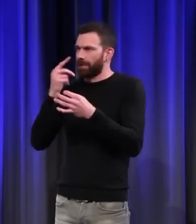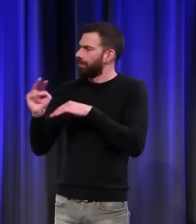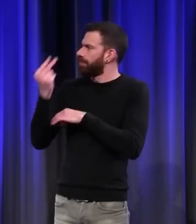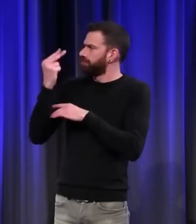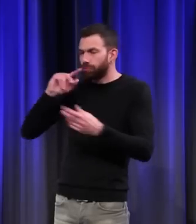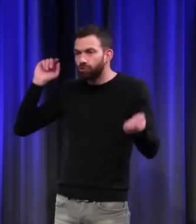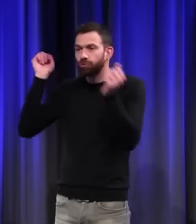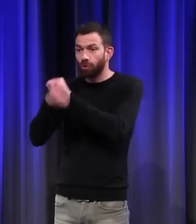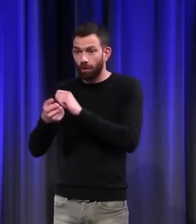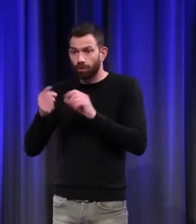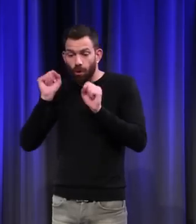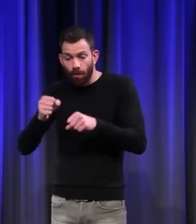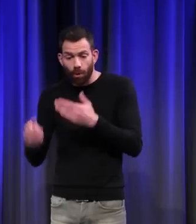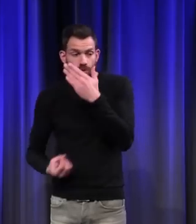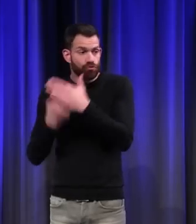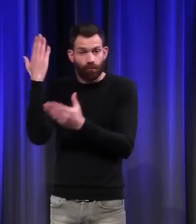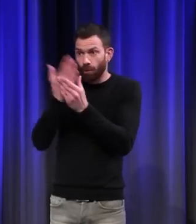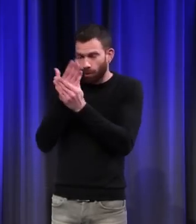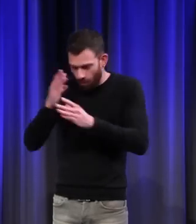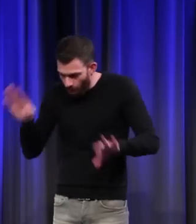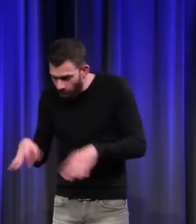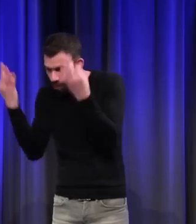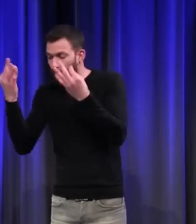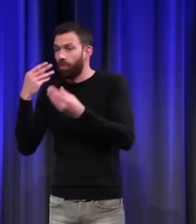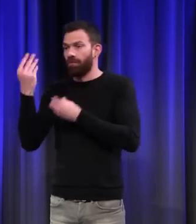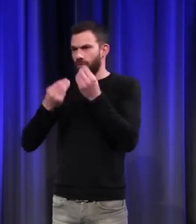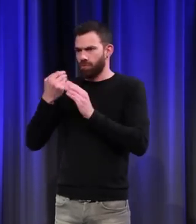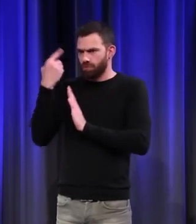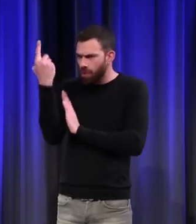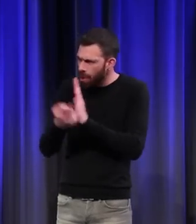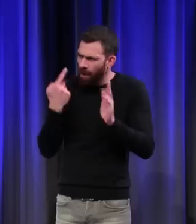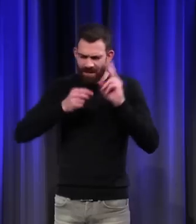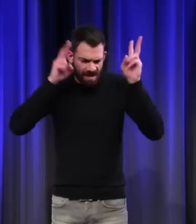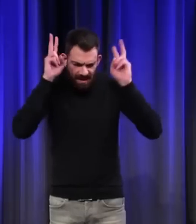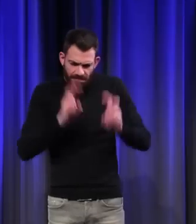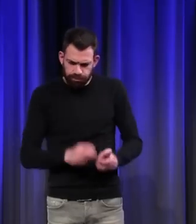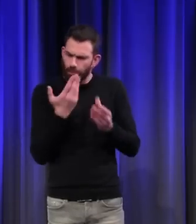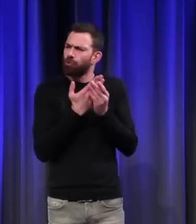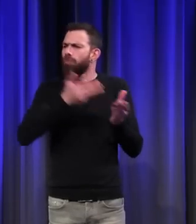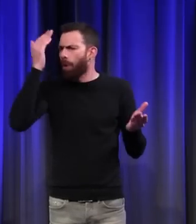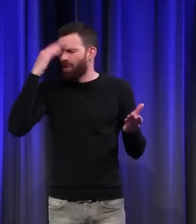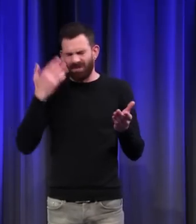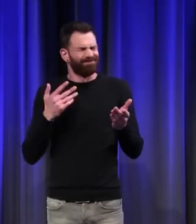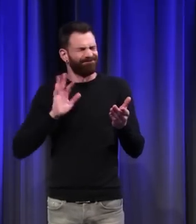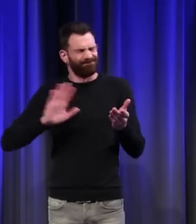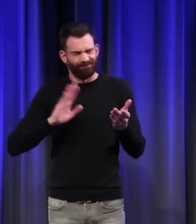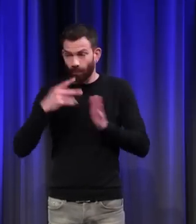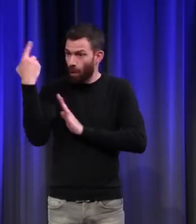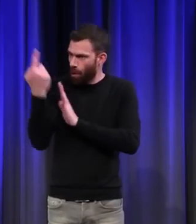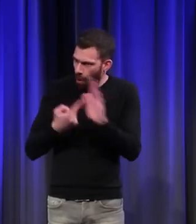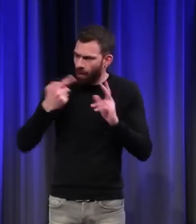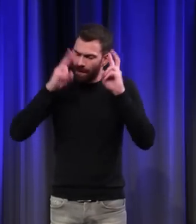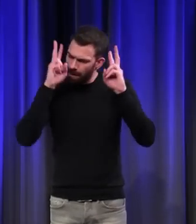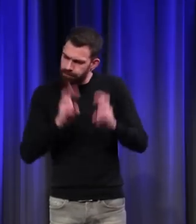Soit on trouve de nouveaux documents, soit on relit, on réexploite les documents que l'on connaît déjà, mais à l'aide de